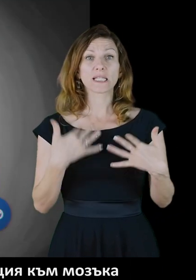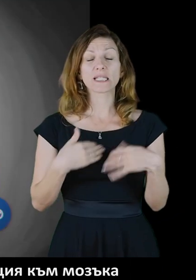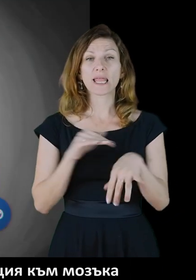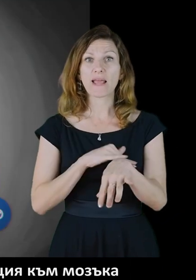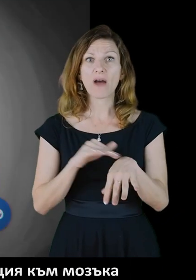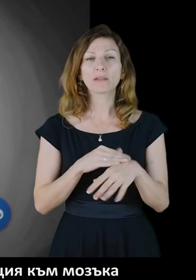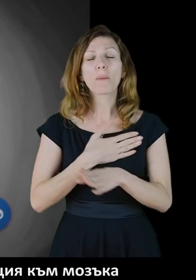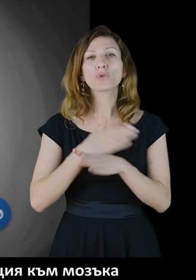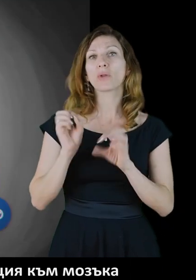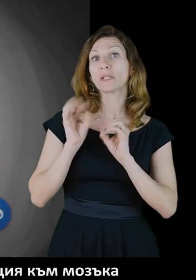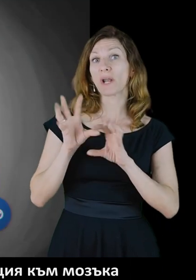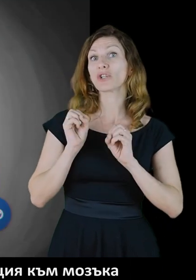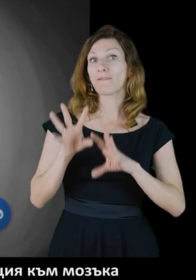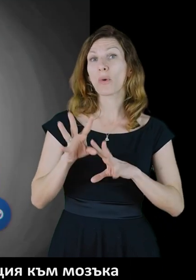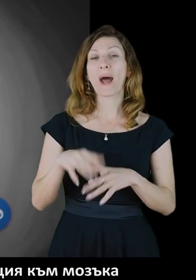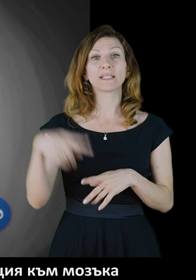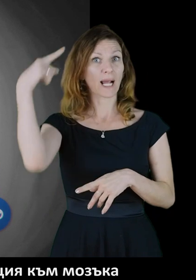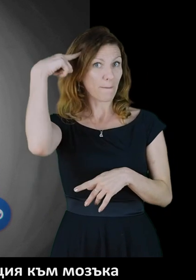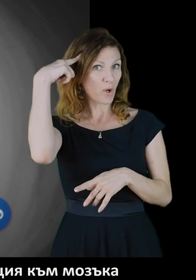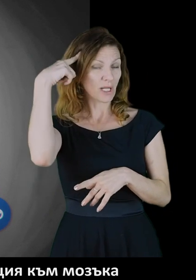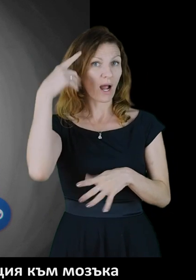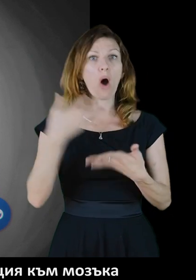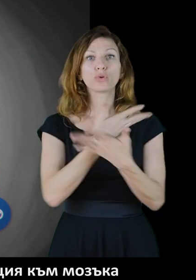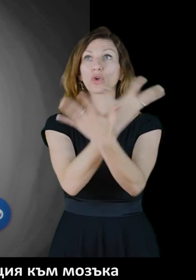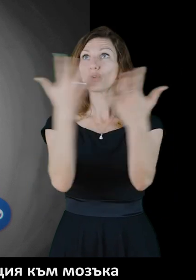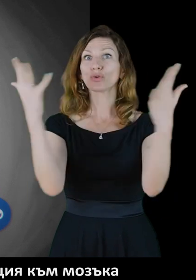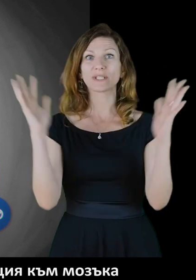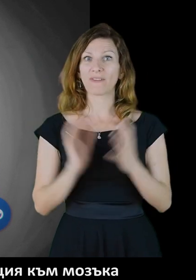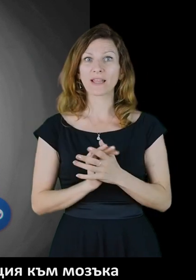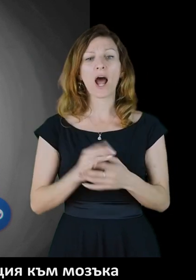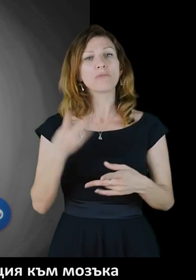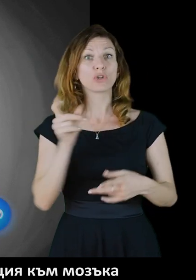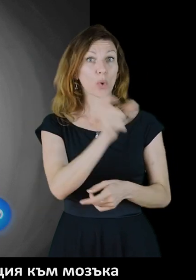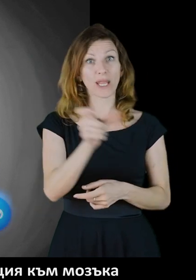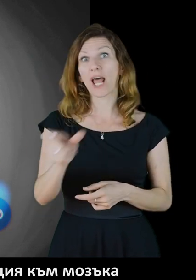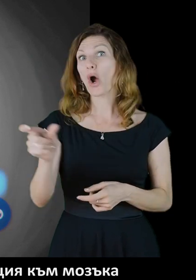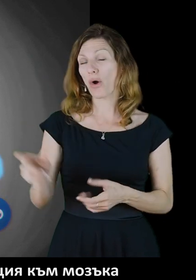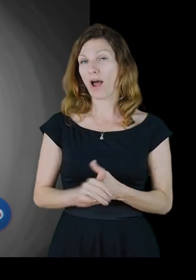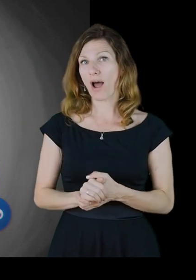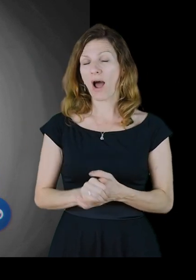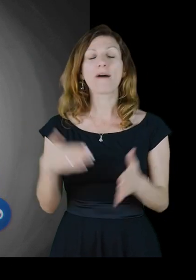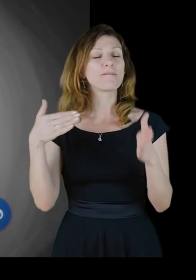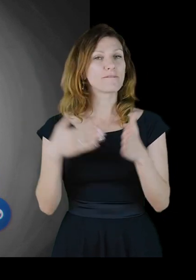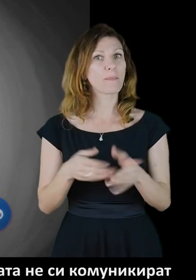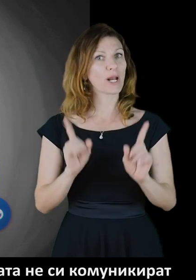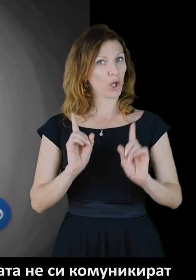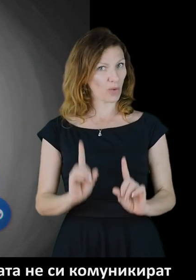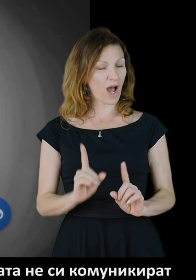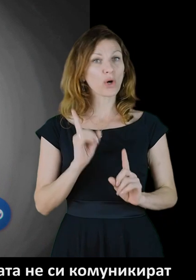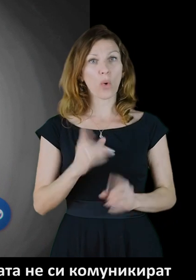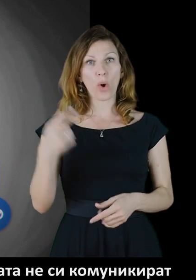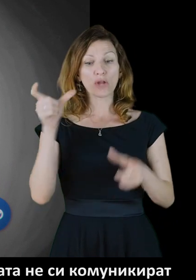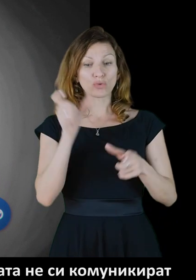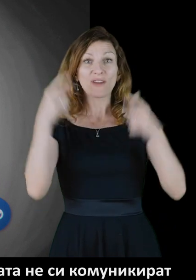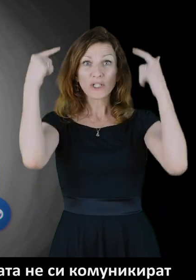Сетивата постоянно изпращат информация към мозъка, относно за обикалящата ни среда и другите хора. Въпреки